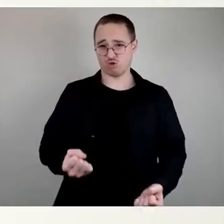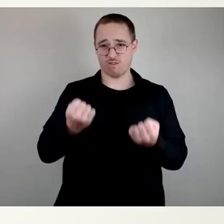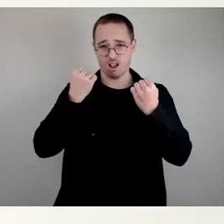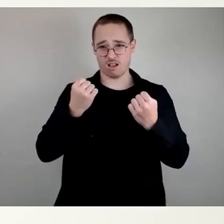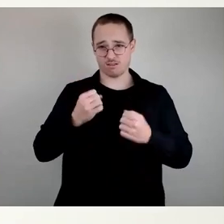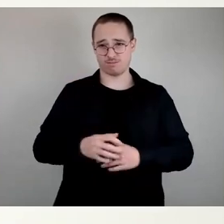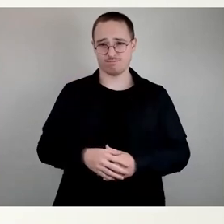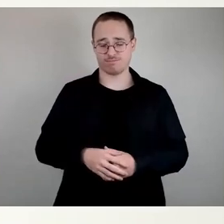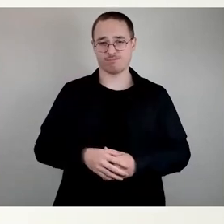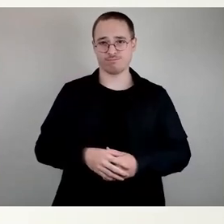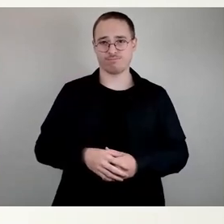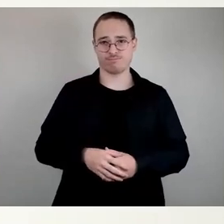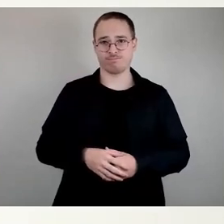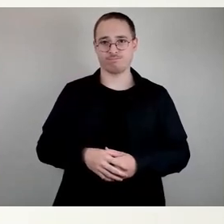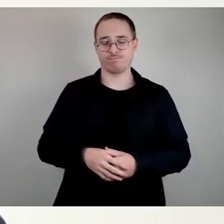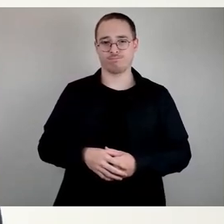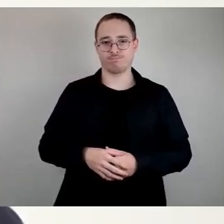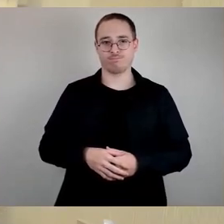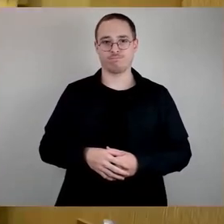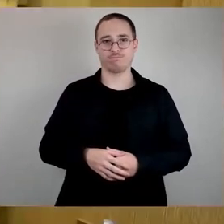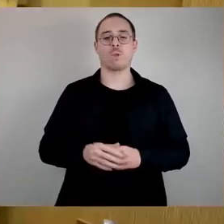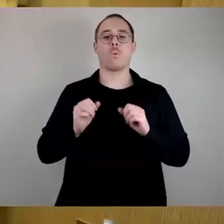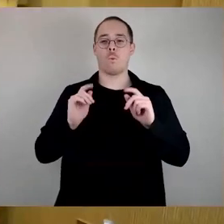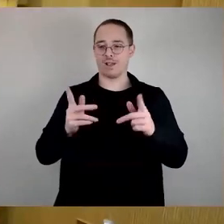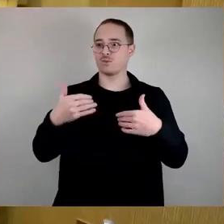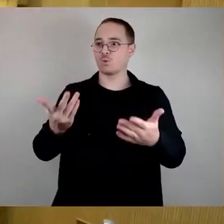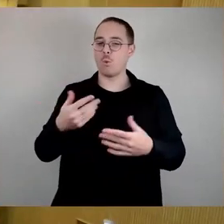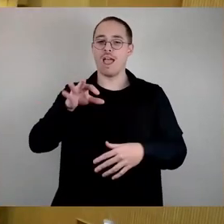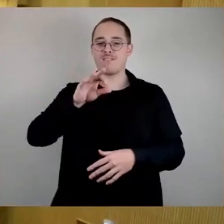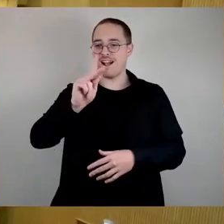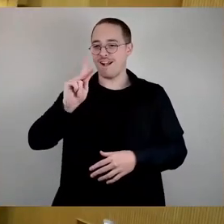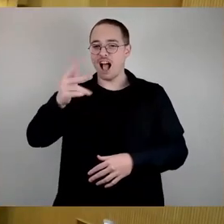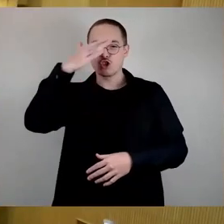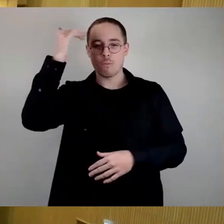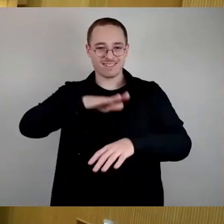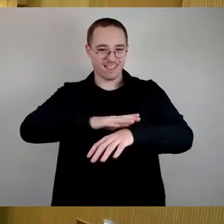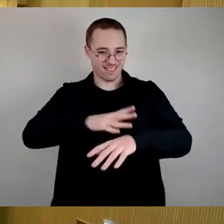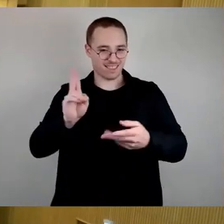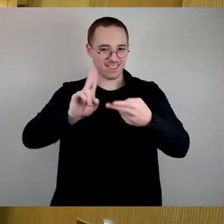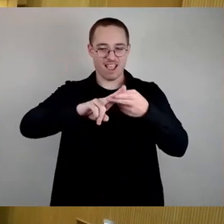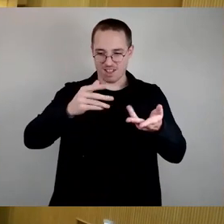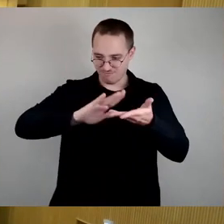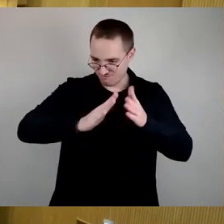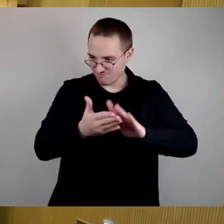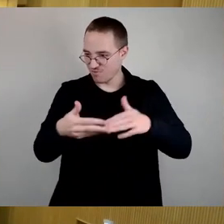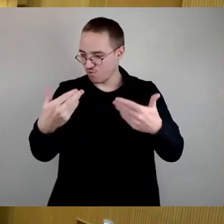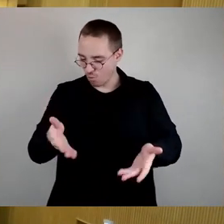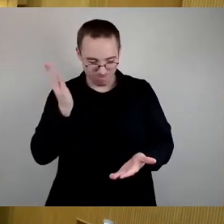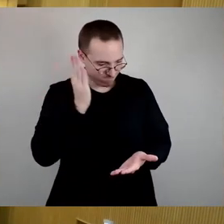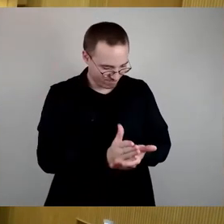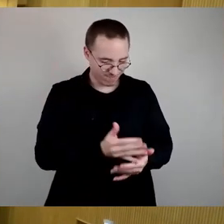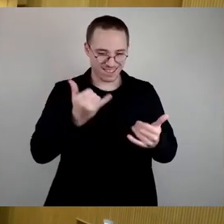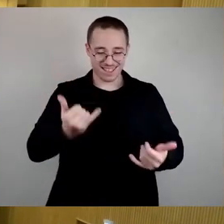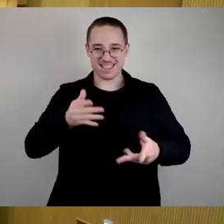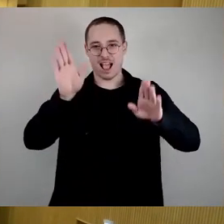So, nachdem jetzt die Verabredung zu Treffen in der Sommerzeit gemacht wurde, kommen wir jetzt in die Abstimmung hinein. Und da habe